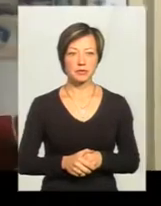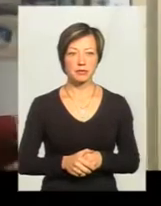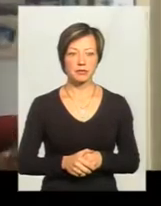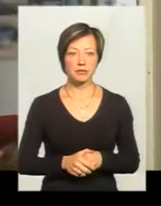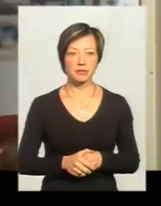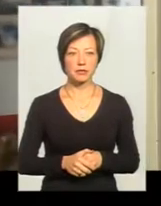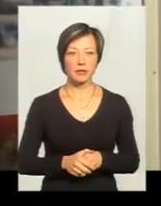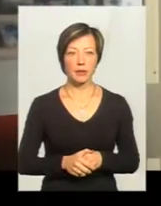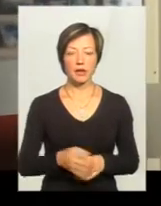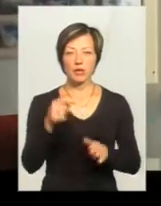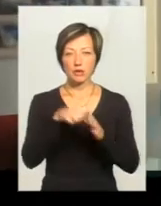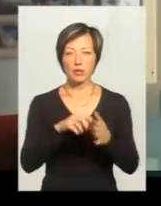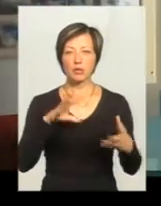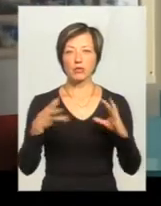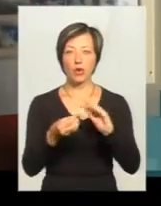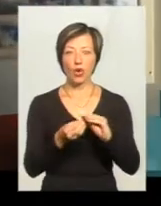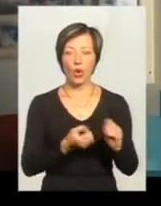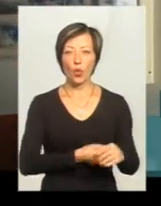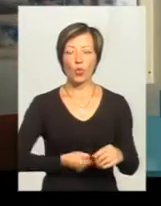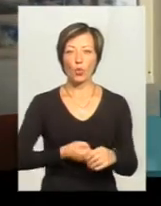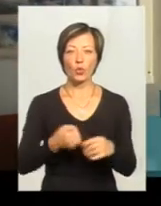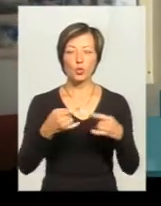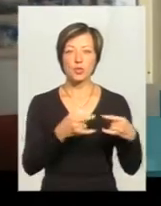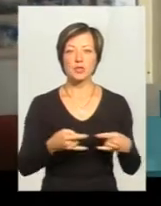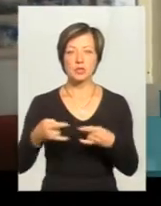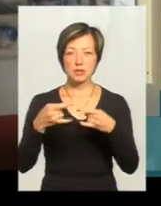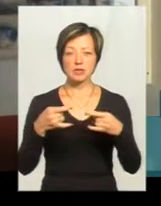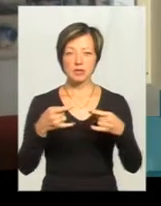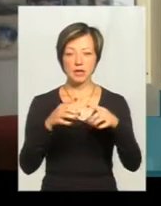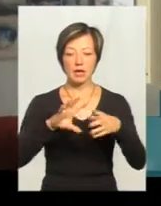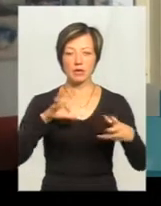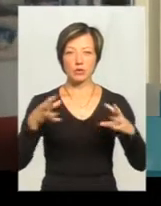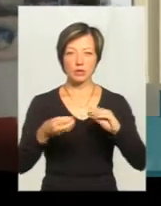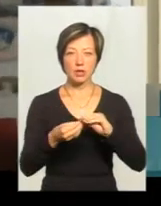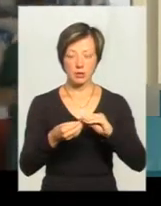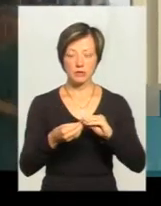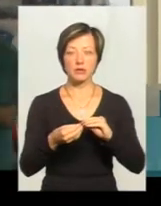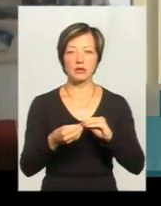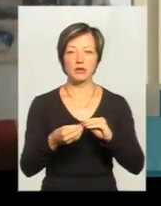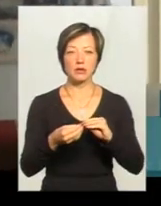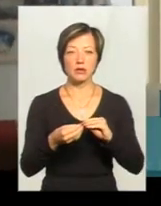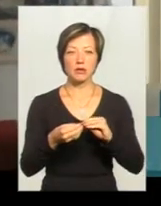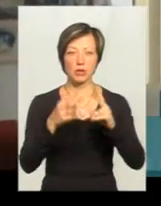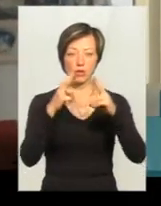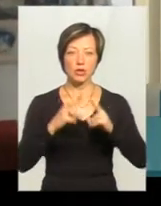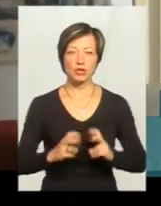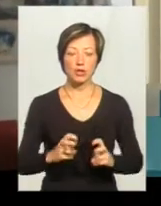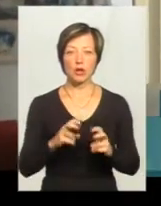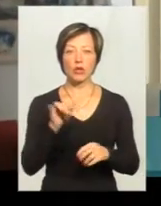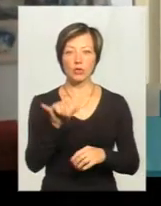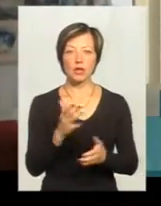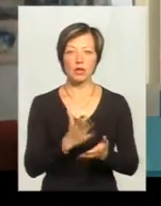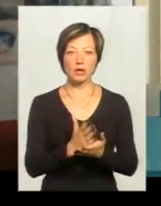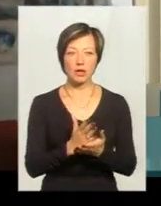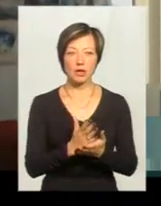Судячи по результатах ультразвукового дослідження, судячи погляду і результатах рентгенологічного дослідження, в неї є